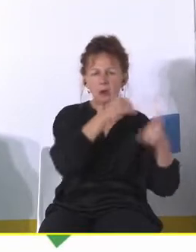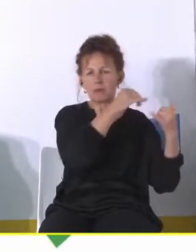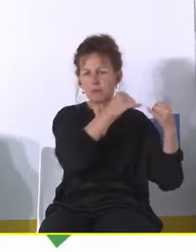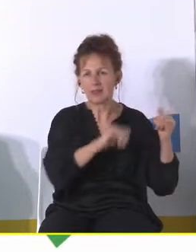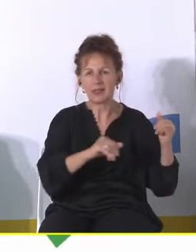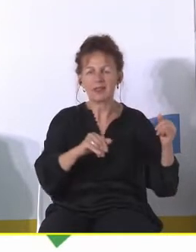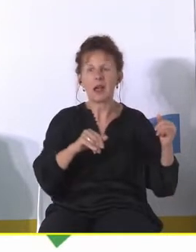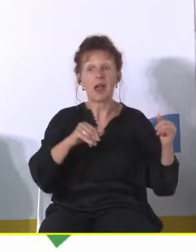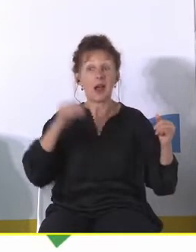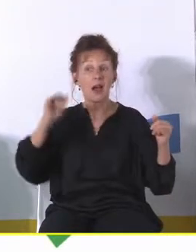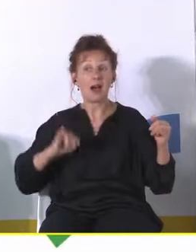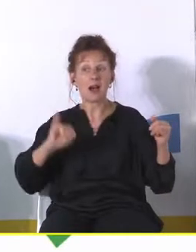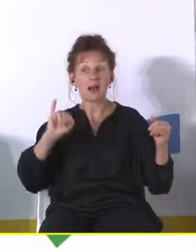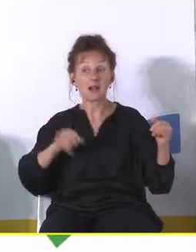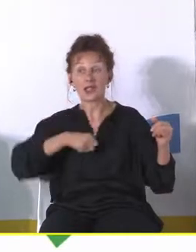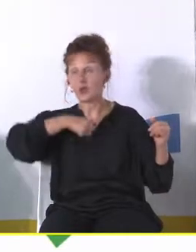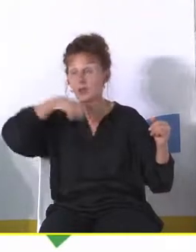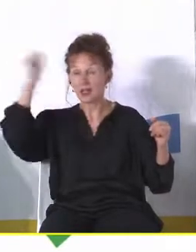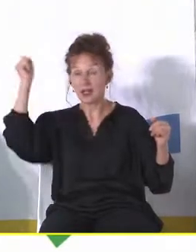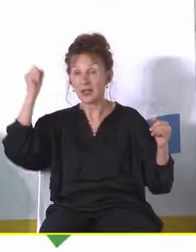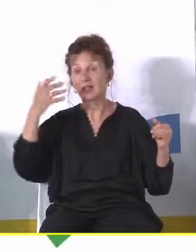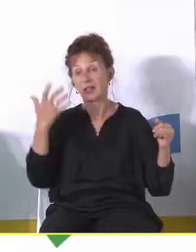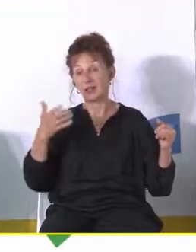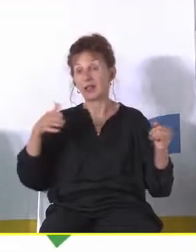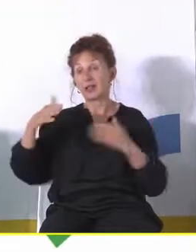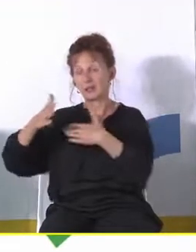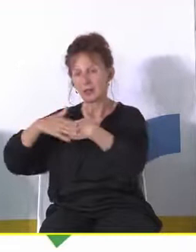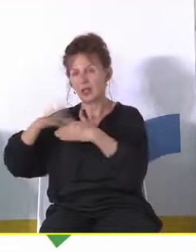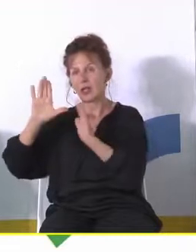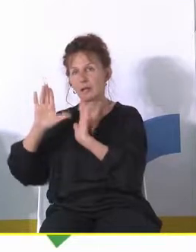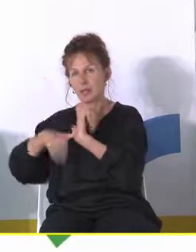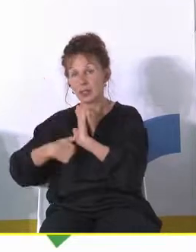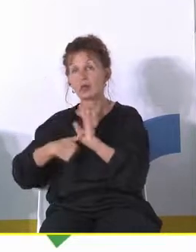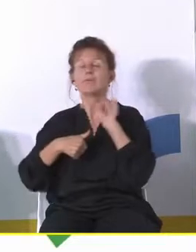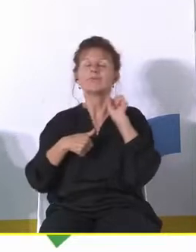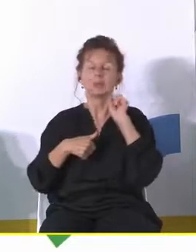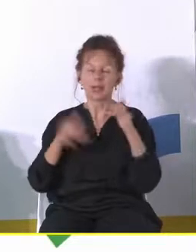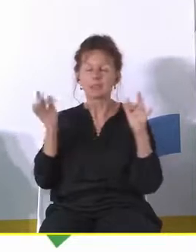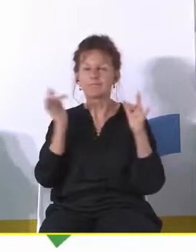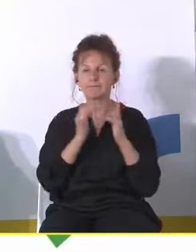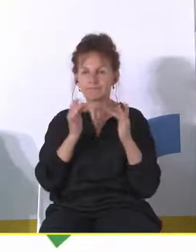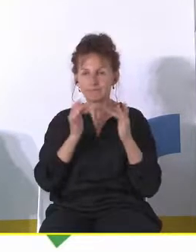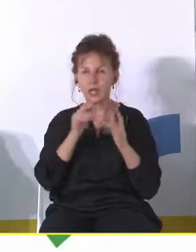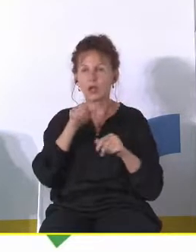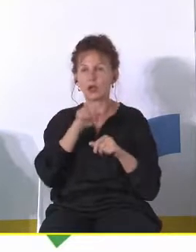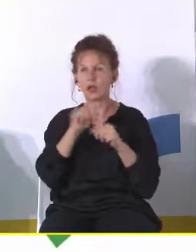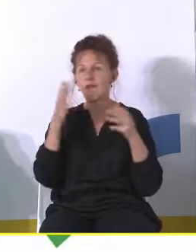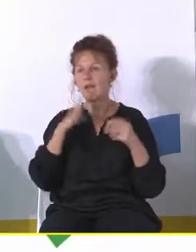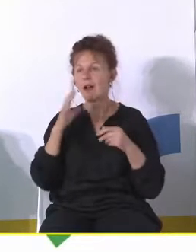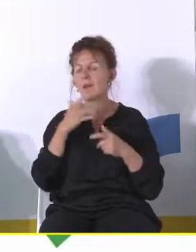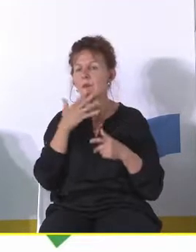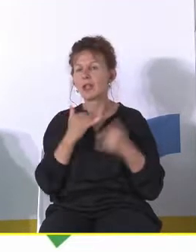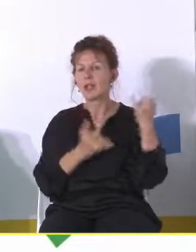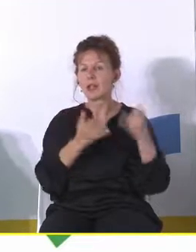gdzieś na przedmieściach raczej się nie pójdzie. Widzę, Paweł, Pan tak. Tak, to jest to, o czym często warto mówić i patrzeć, skoro